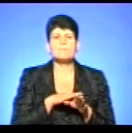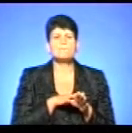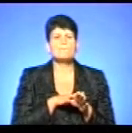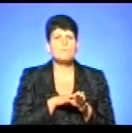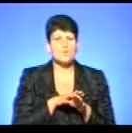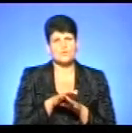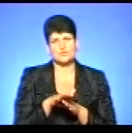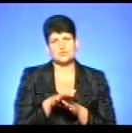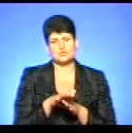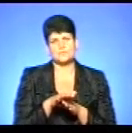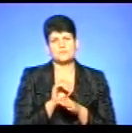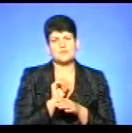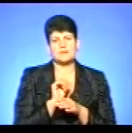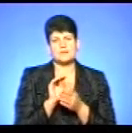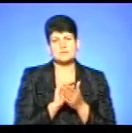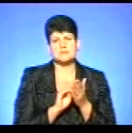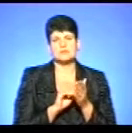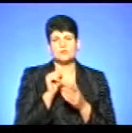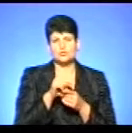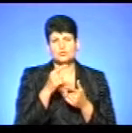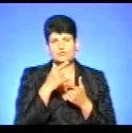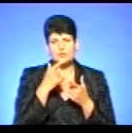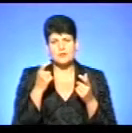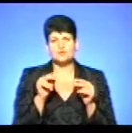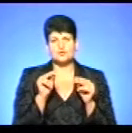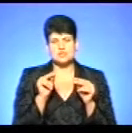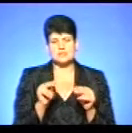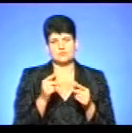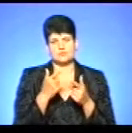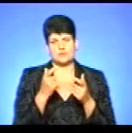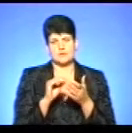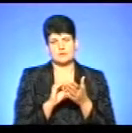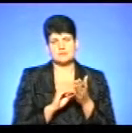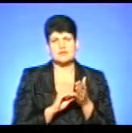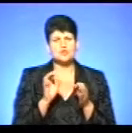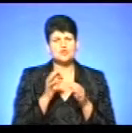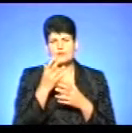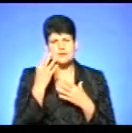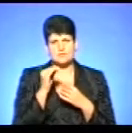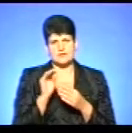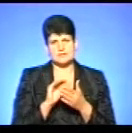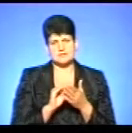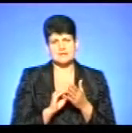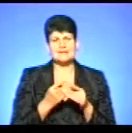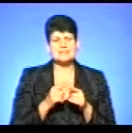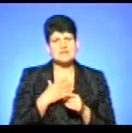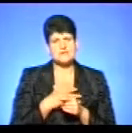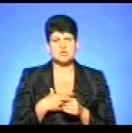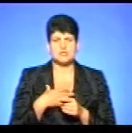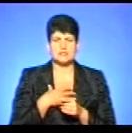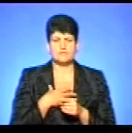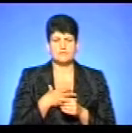вказала ту інформацію, правдиво вказала інформацію. Не забувати нічого вказувати – це досить важливо.